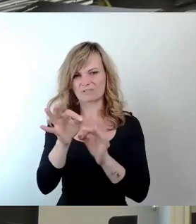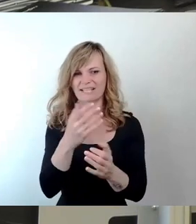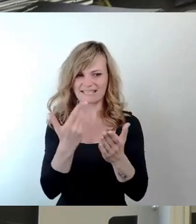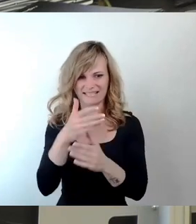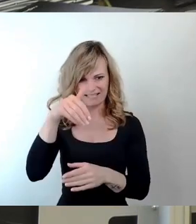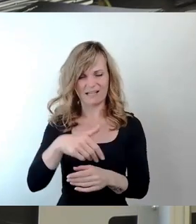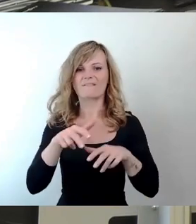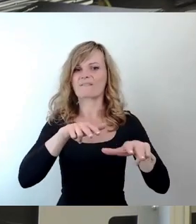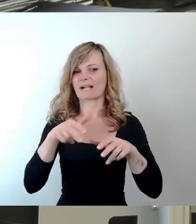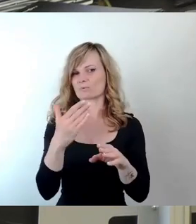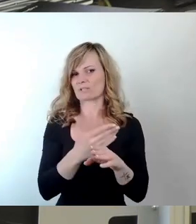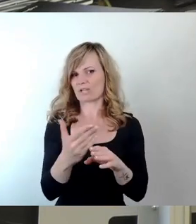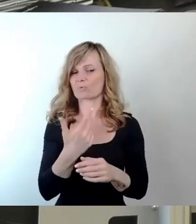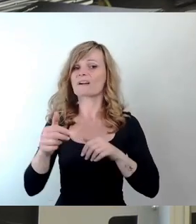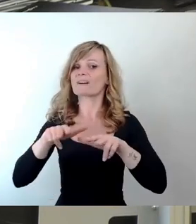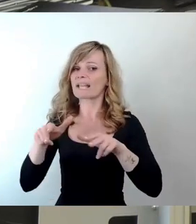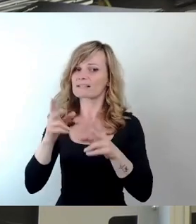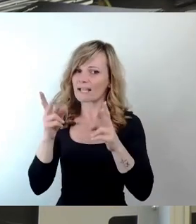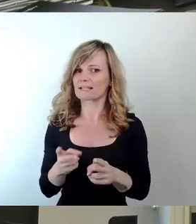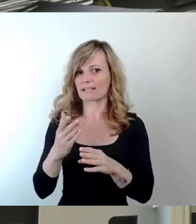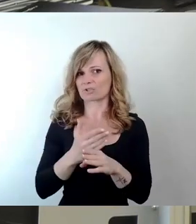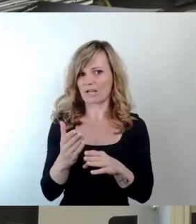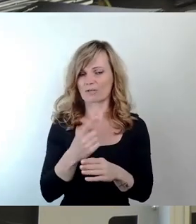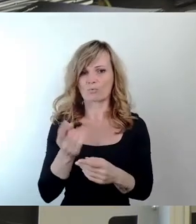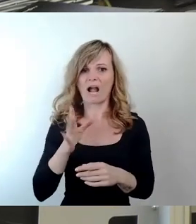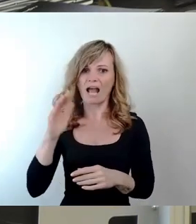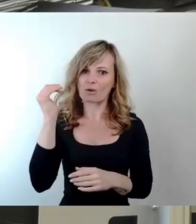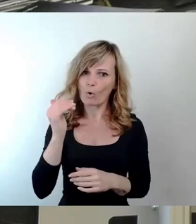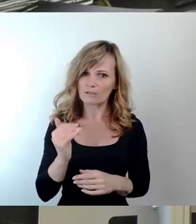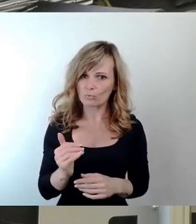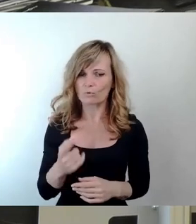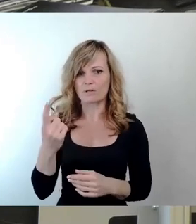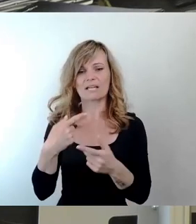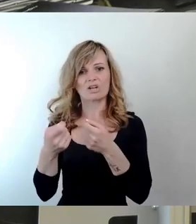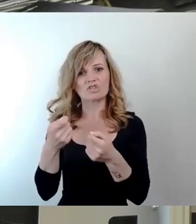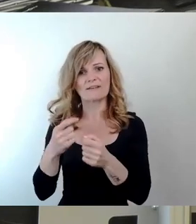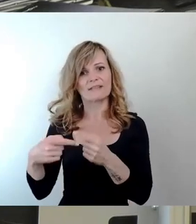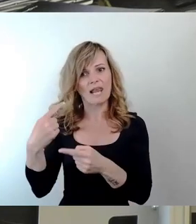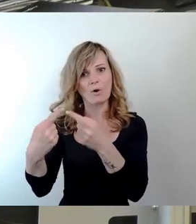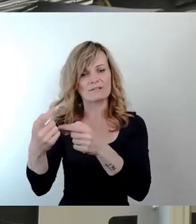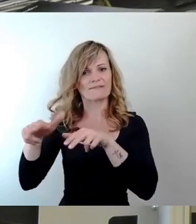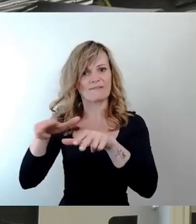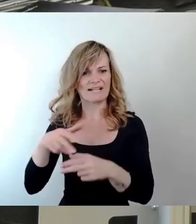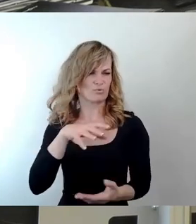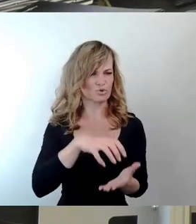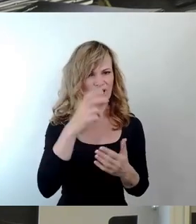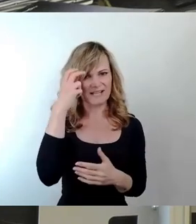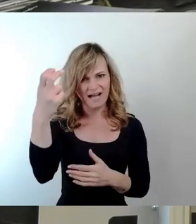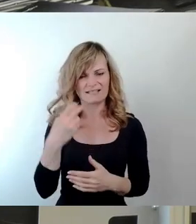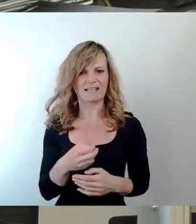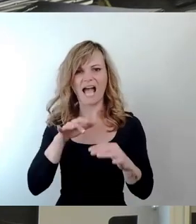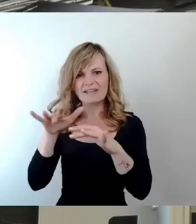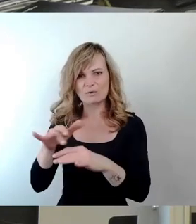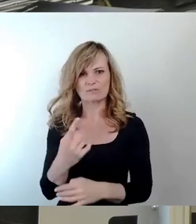verkehrsrechtliche Entscheidung der Anordnung ist Geschäft der laufenden Verwaltung. Da hat der Stadtrat einen Einfluss von null drauf.